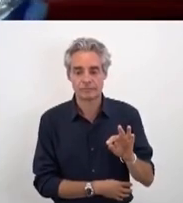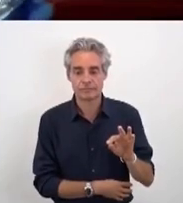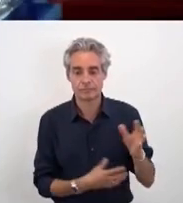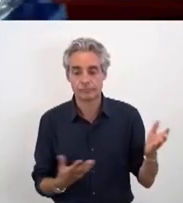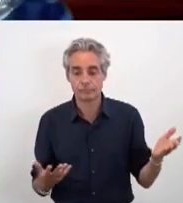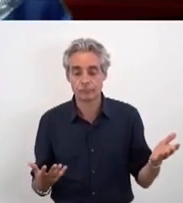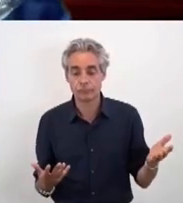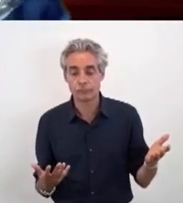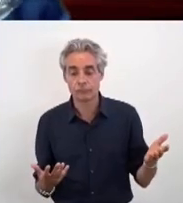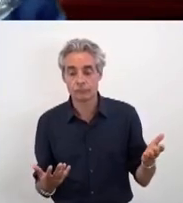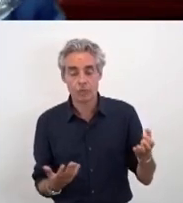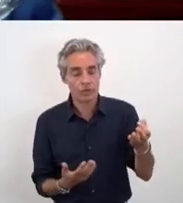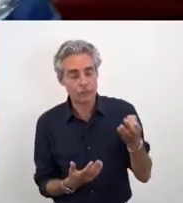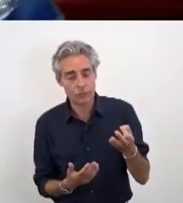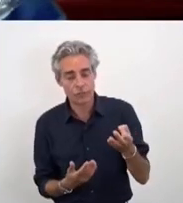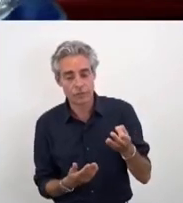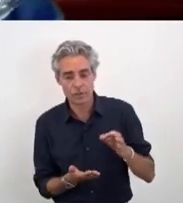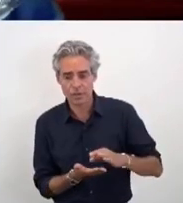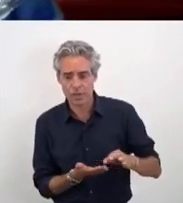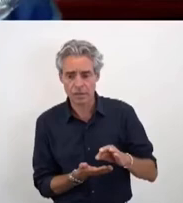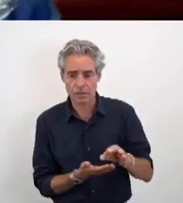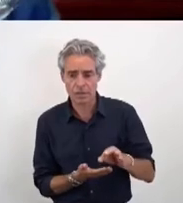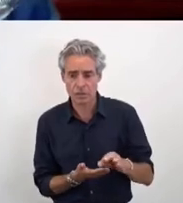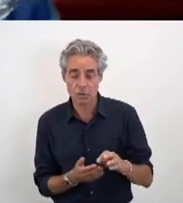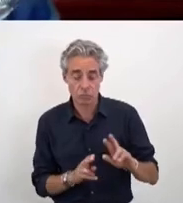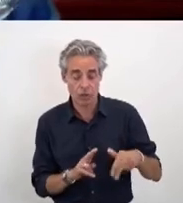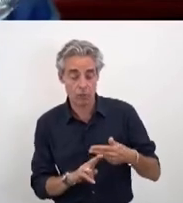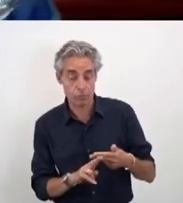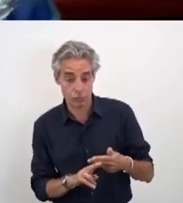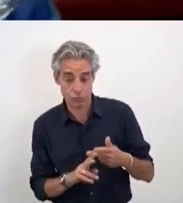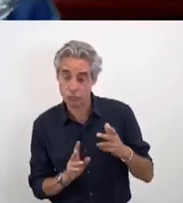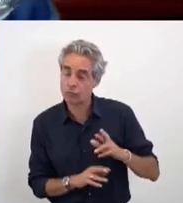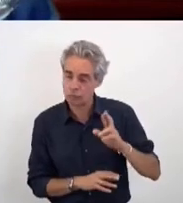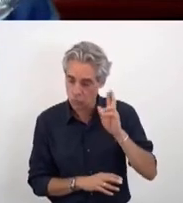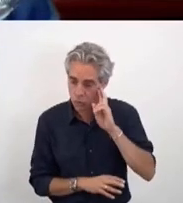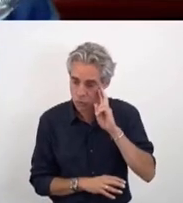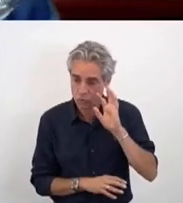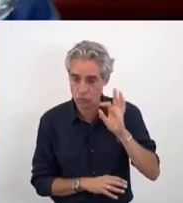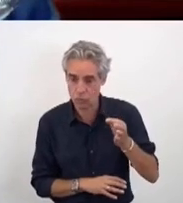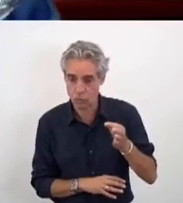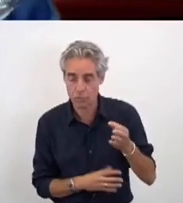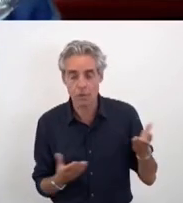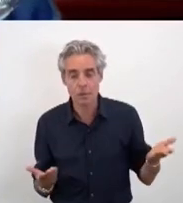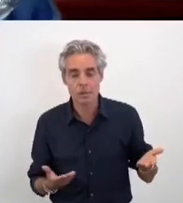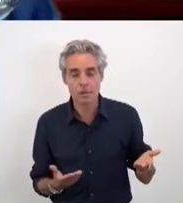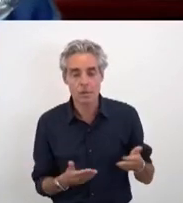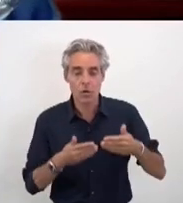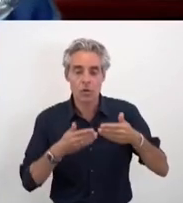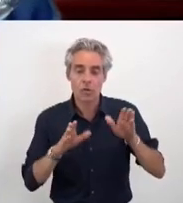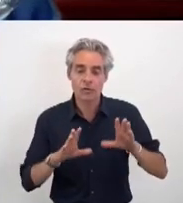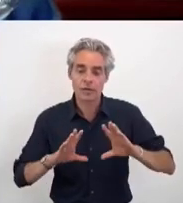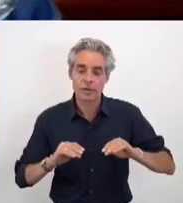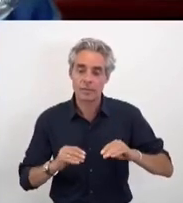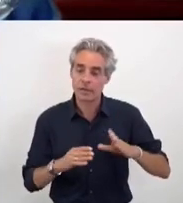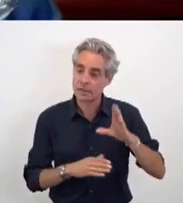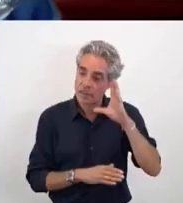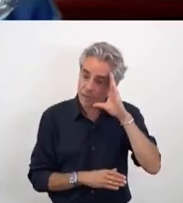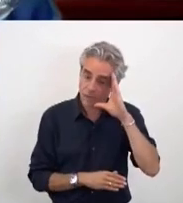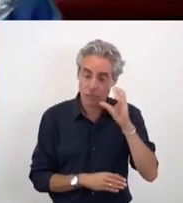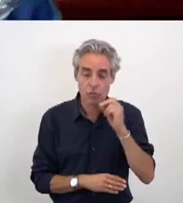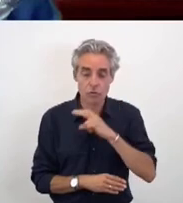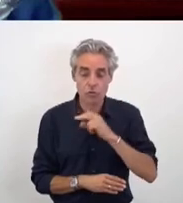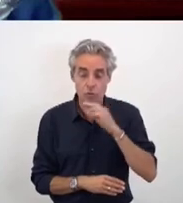Vous indiquez dans votre stratégie qu'une des réponses, et vous avez raison, c'est aussi d'ouvrir des places d'hébergement d'urgence.